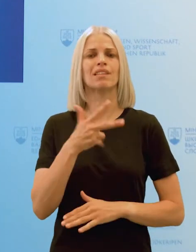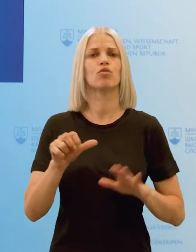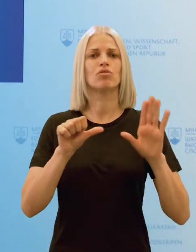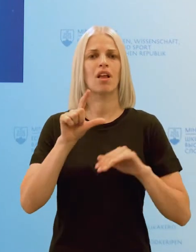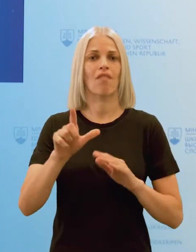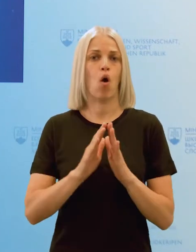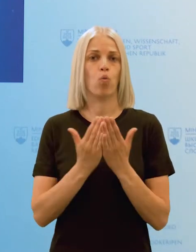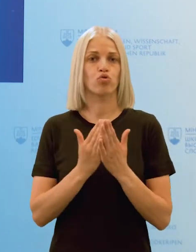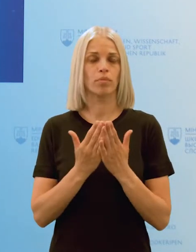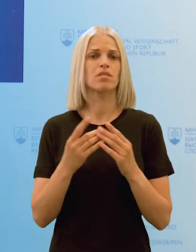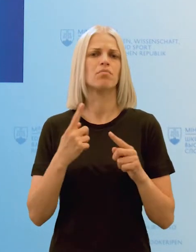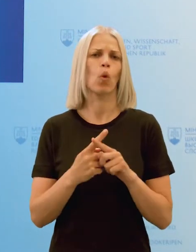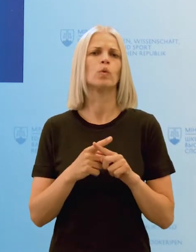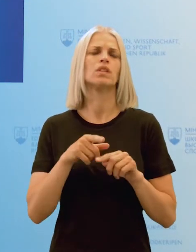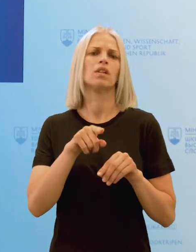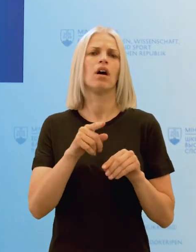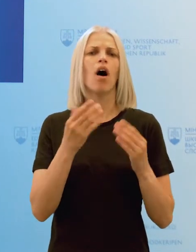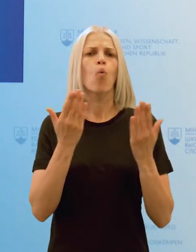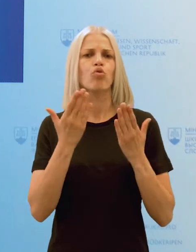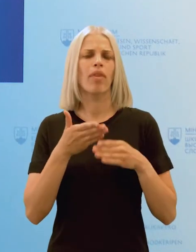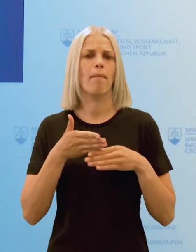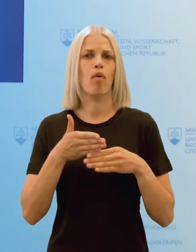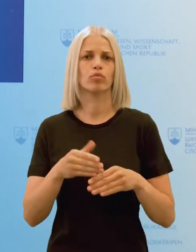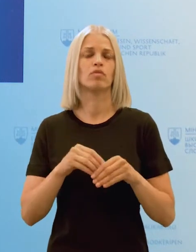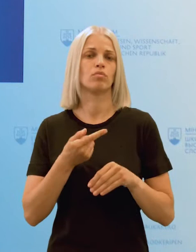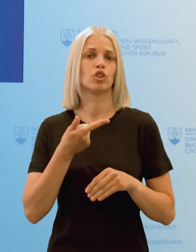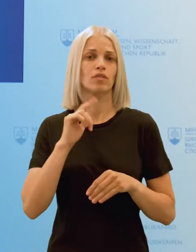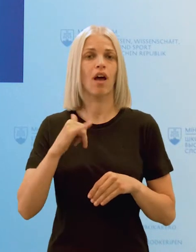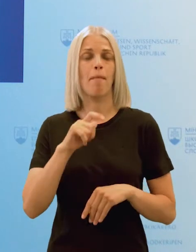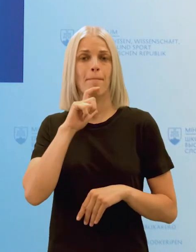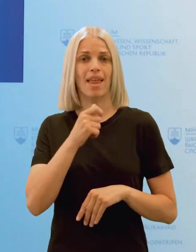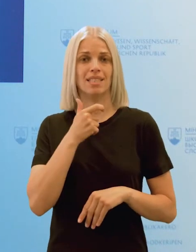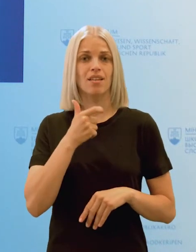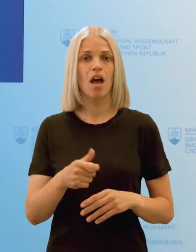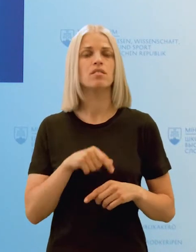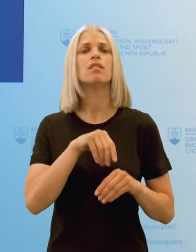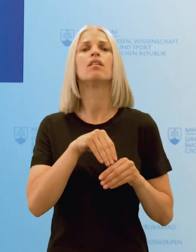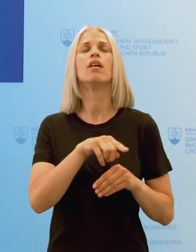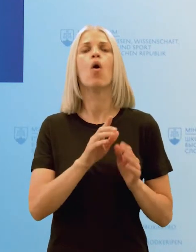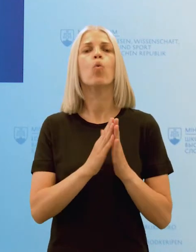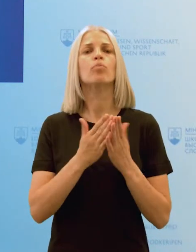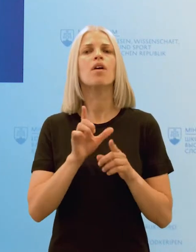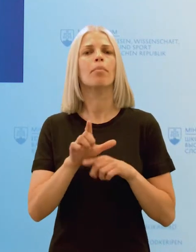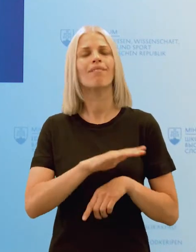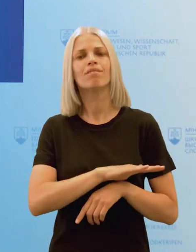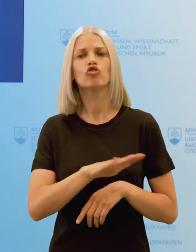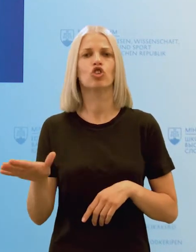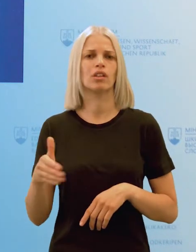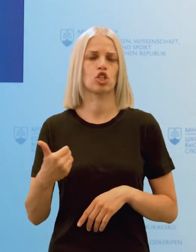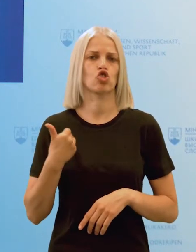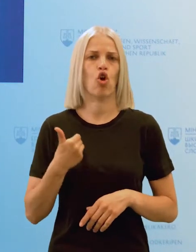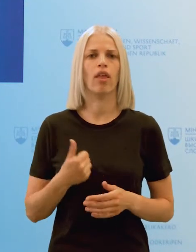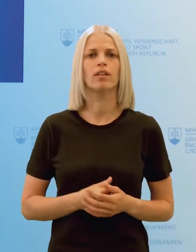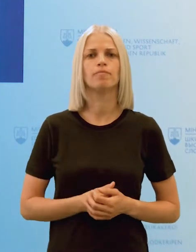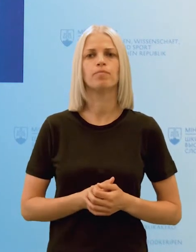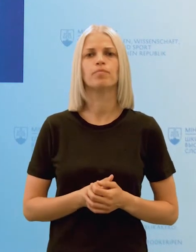nových učebníc a didaktických prostriedkov, a to v slovenskom a aj v maďarskom jazyku. sú to učebníce pre všetky školy.